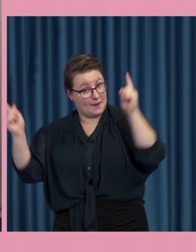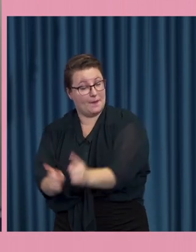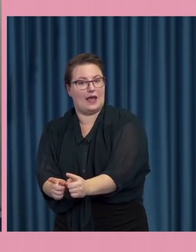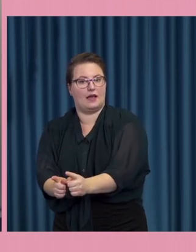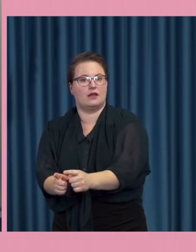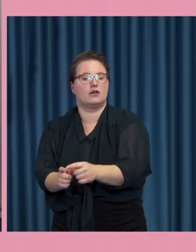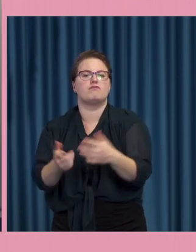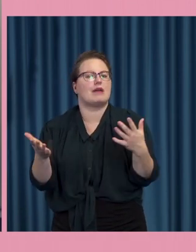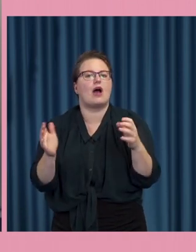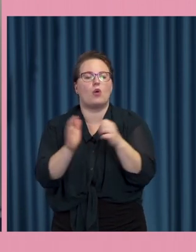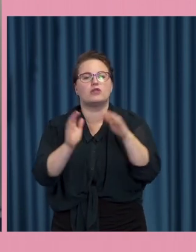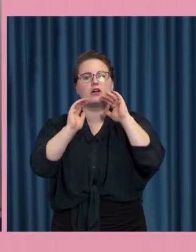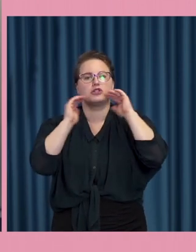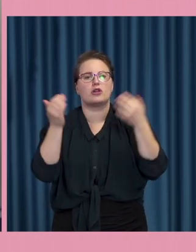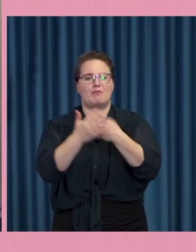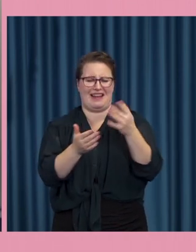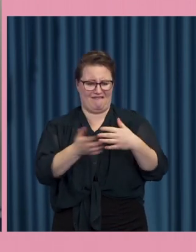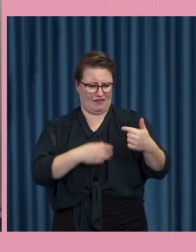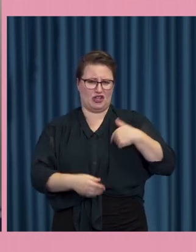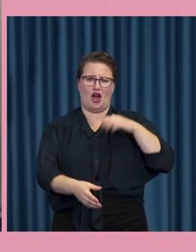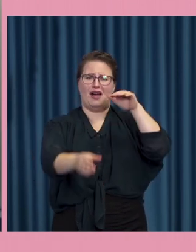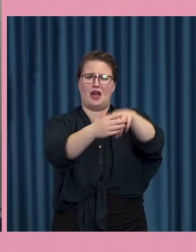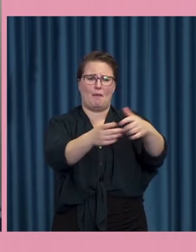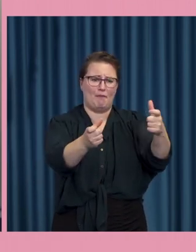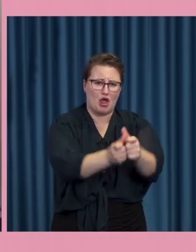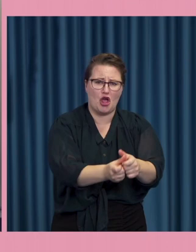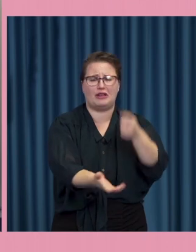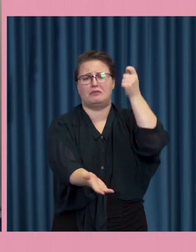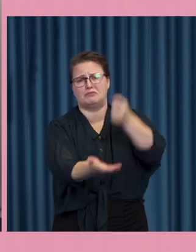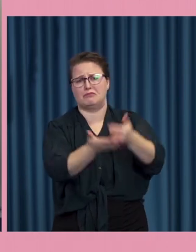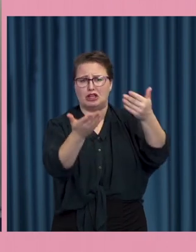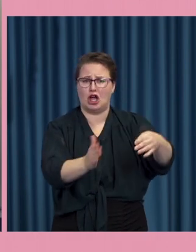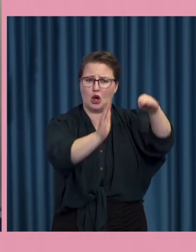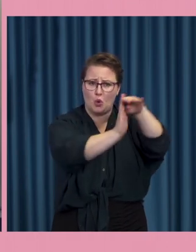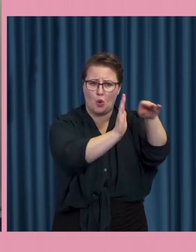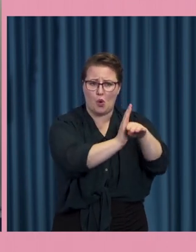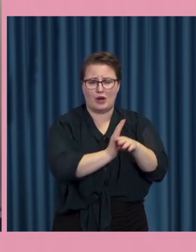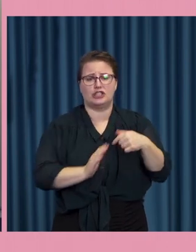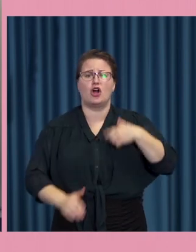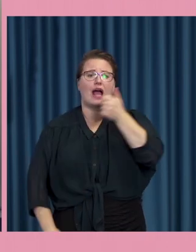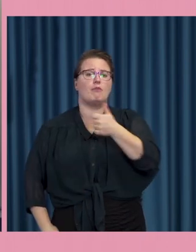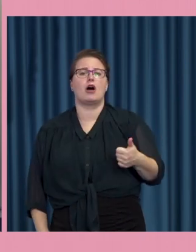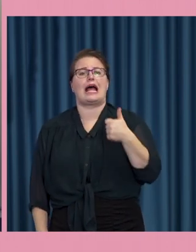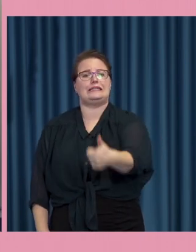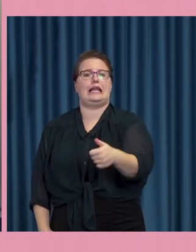om sociala medier varför ska man gå på möten och bestämma om dagordningar och saker när man kan trycka gilla